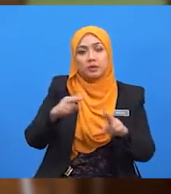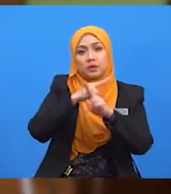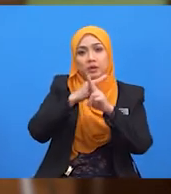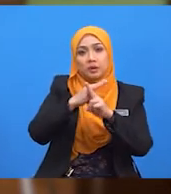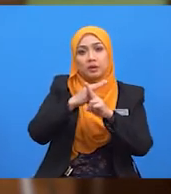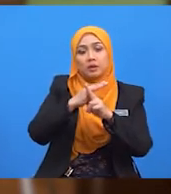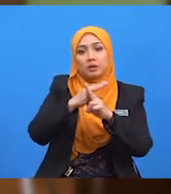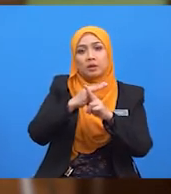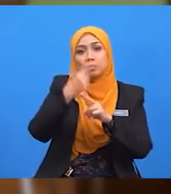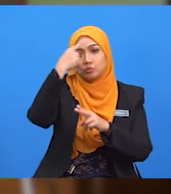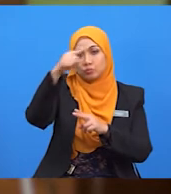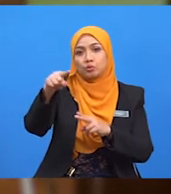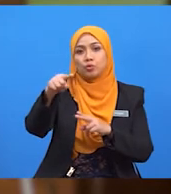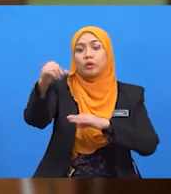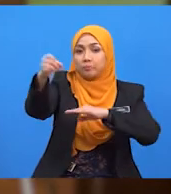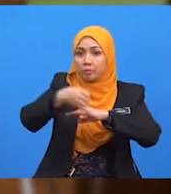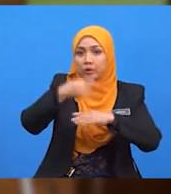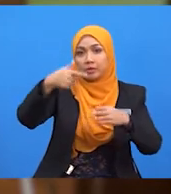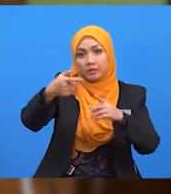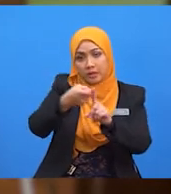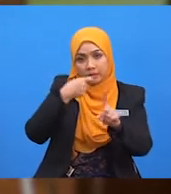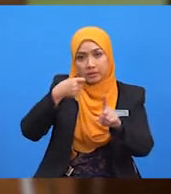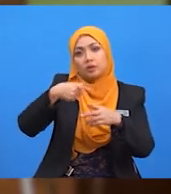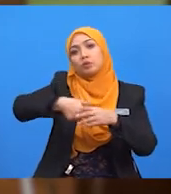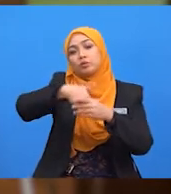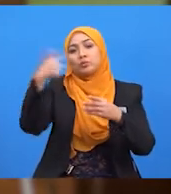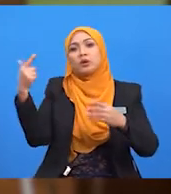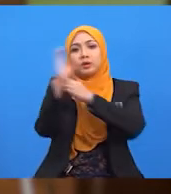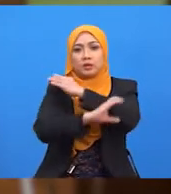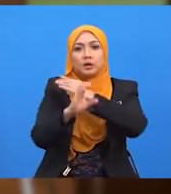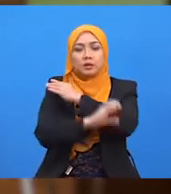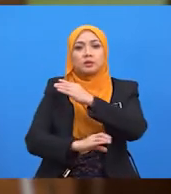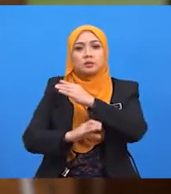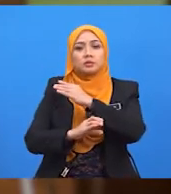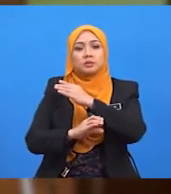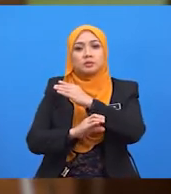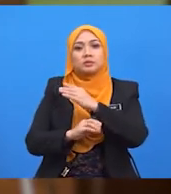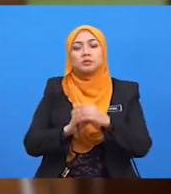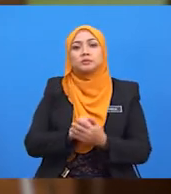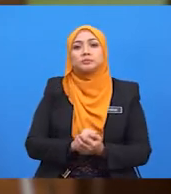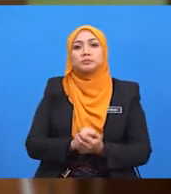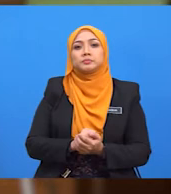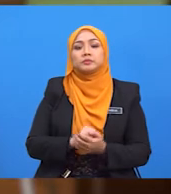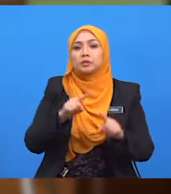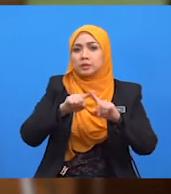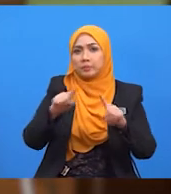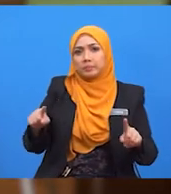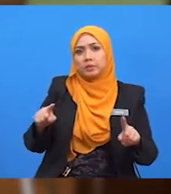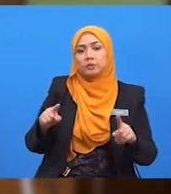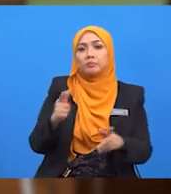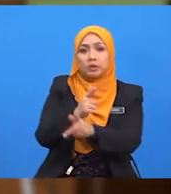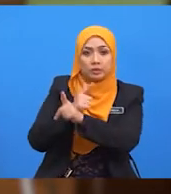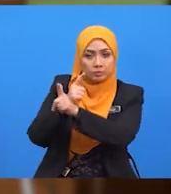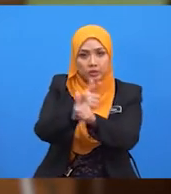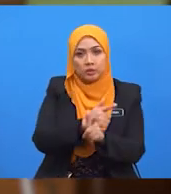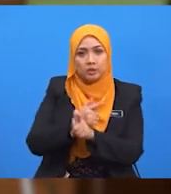atau menghalang import dari luar negara, semata-mata untuk melindungi industri tempatan dan juga